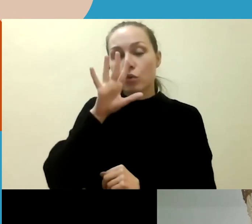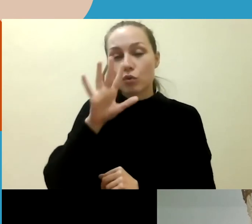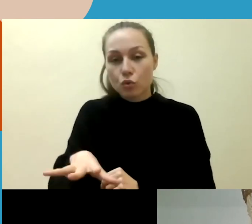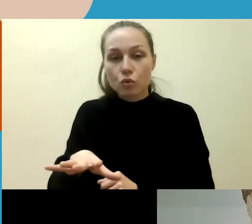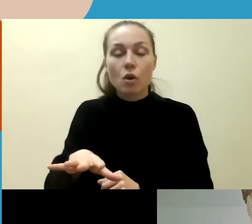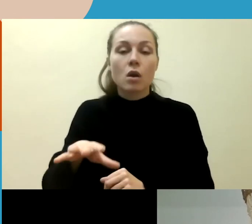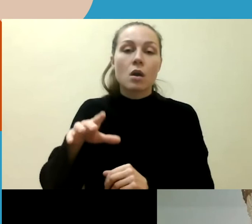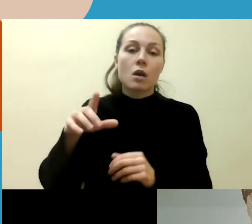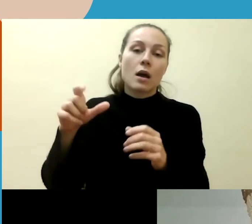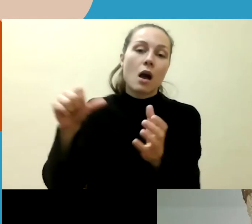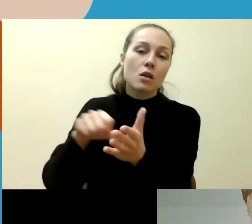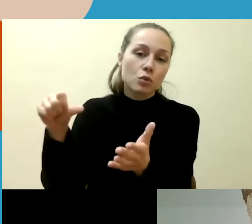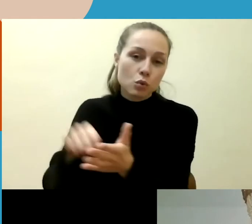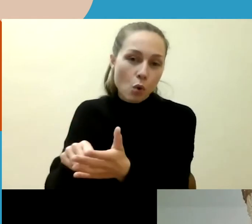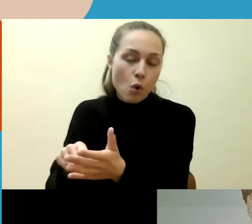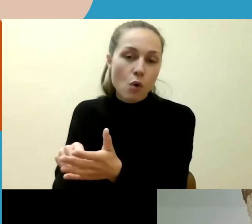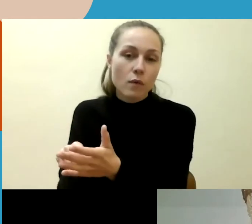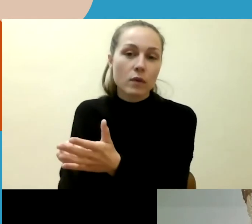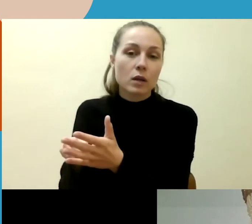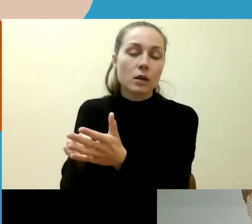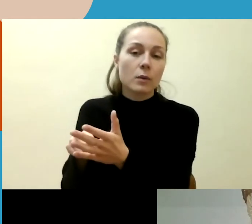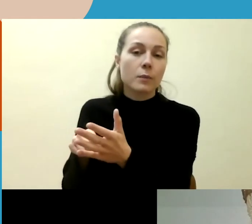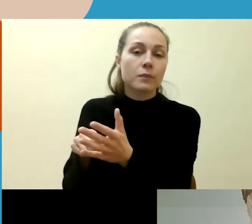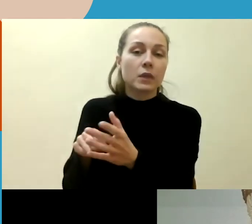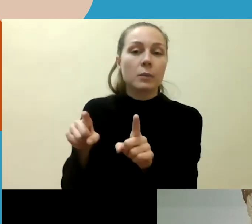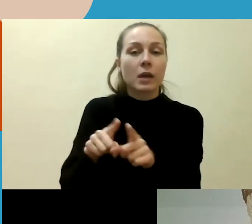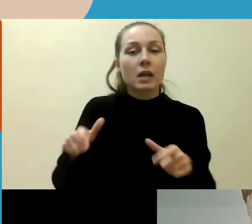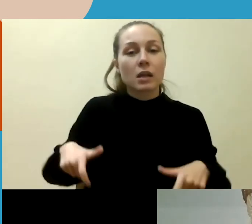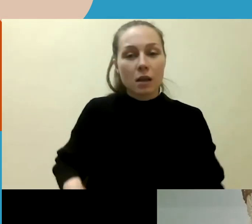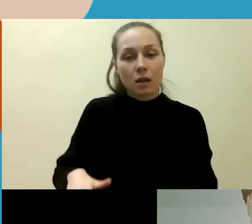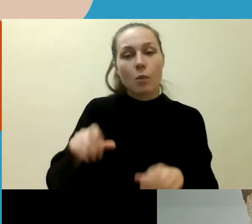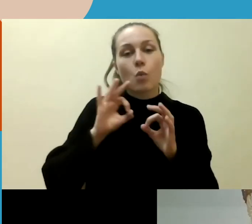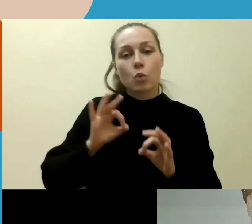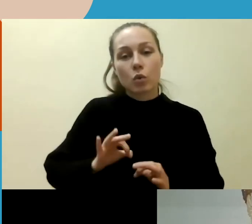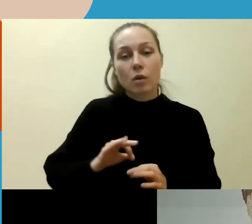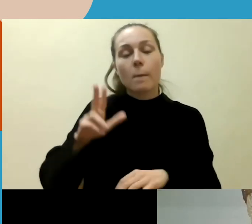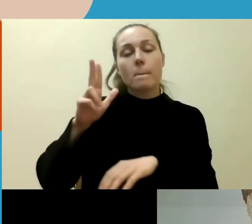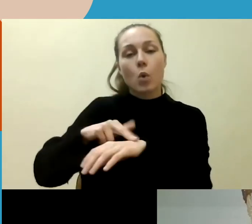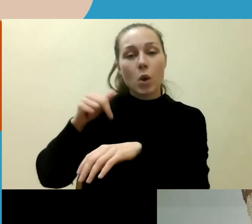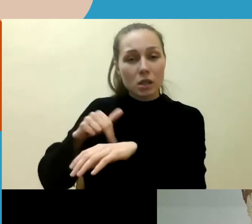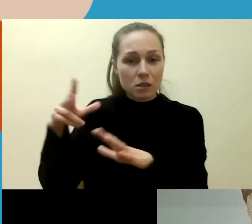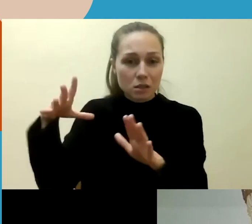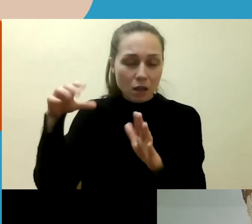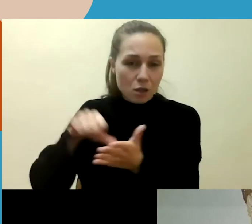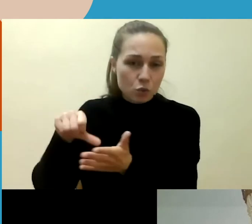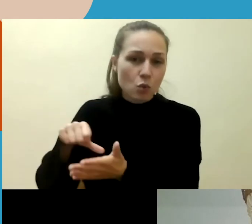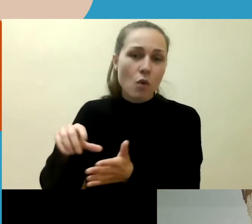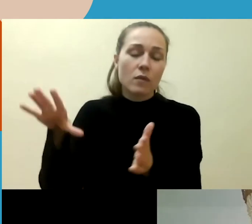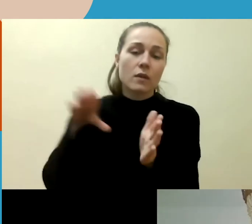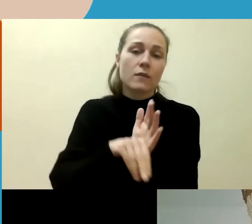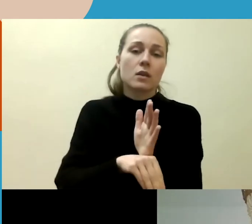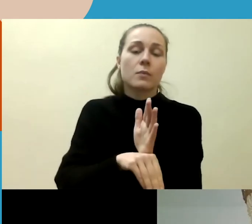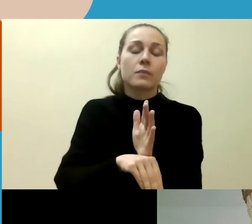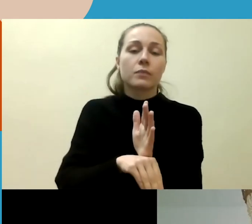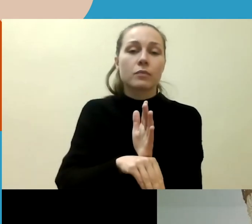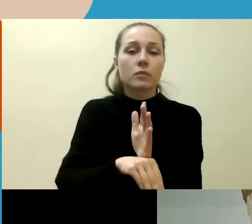atstovai, tiek generalinės prokuratūras atstovai, policijos pareigūnai ir vyksta